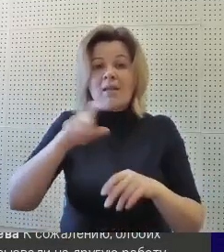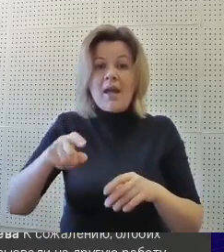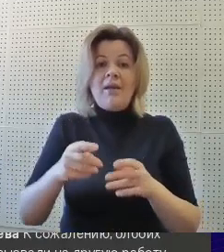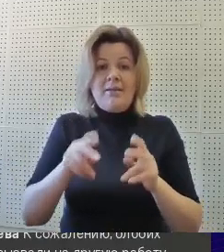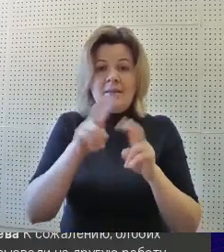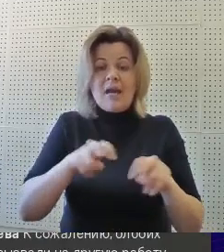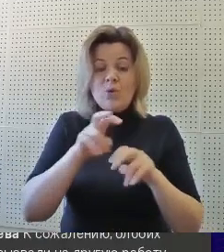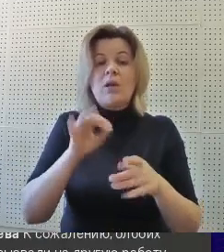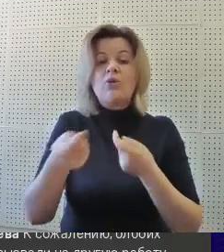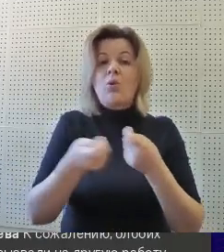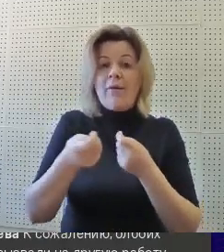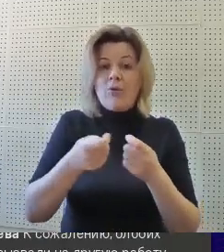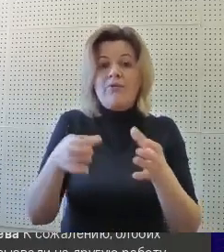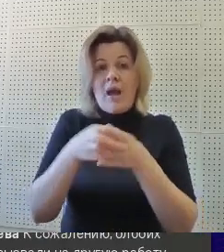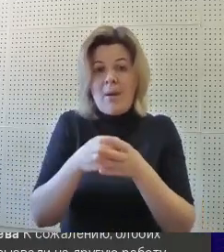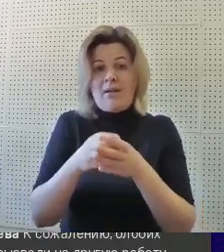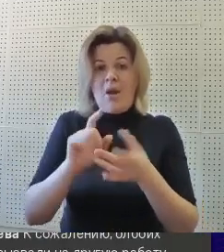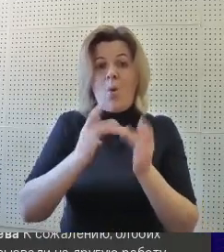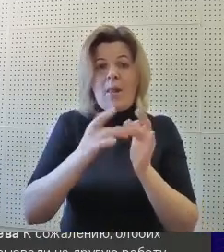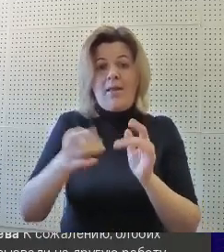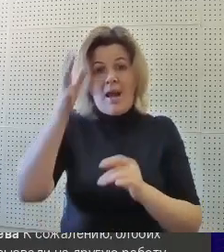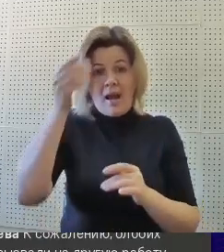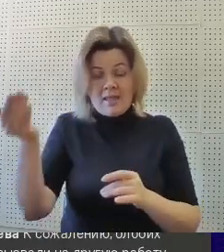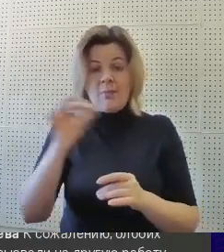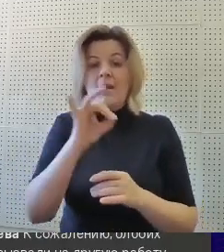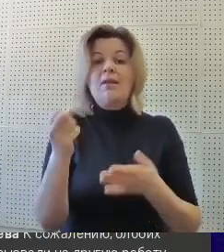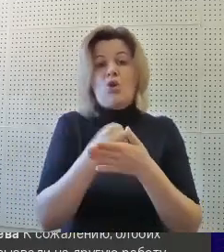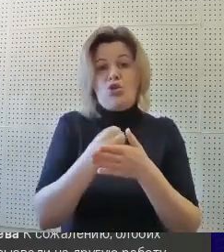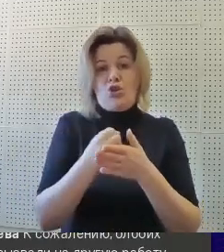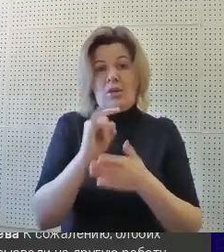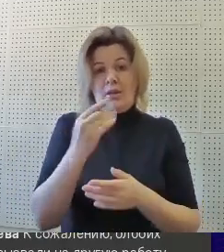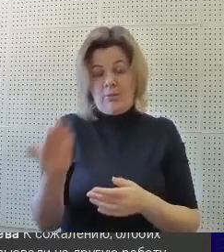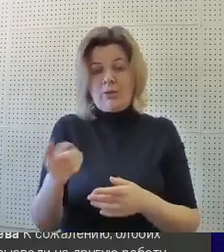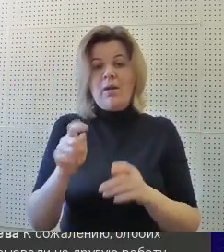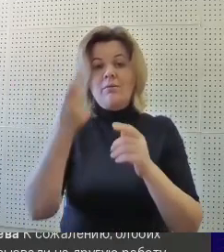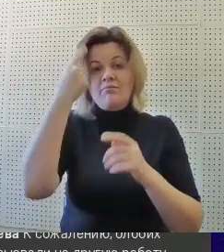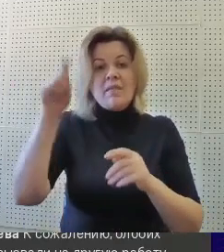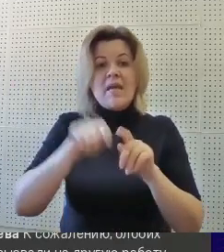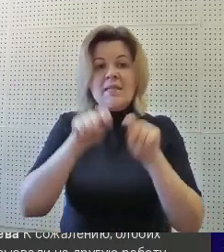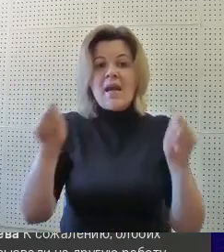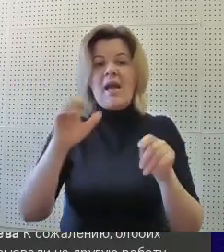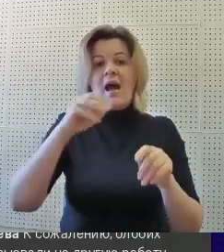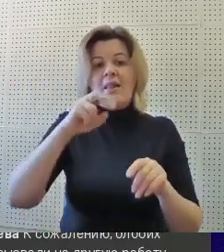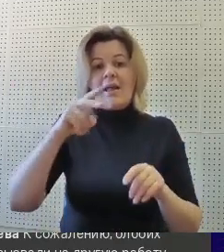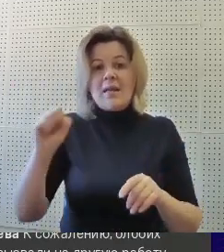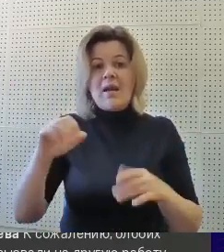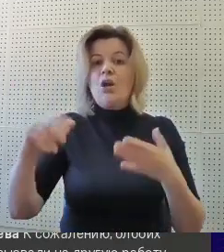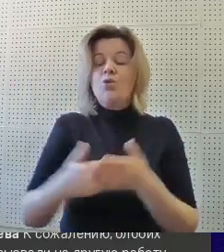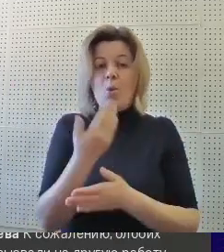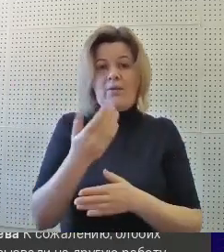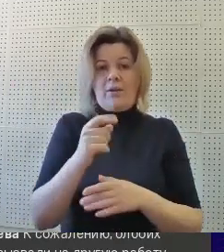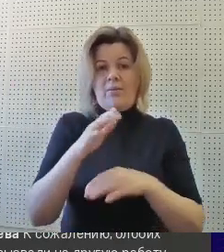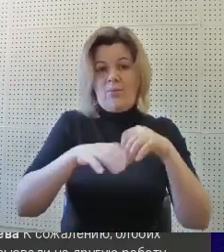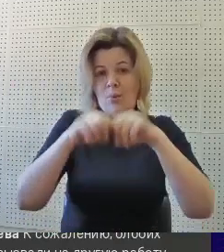диагностика от руководства команды онлайн-академии и достижения. Создание атласа новых профессий в